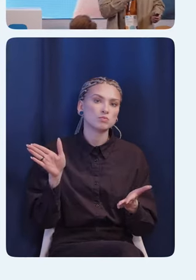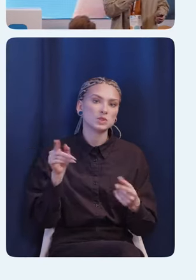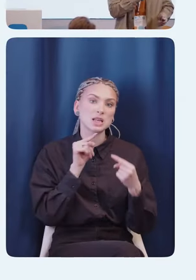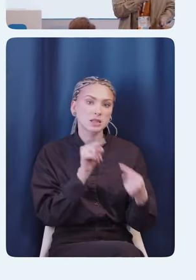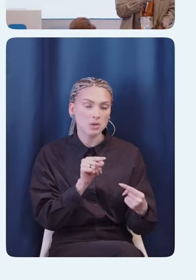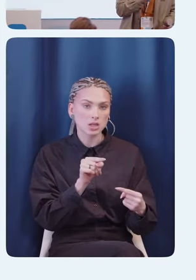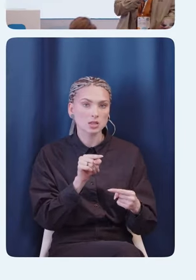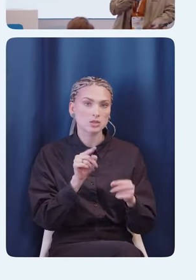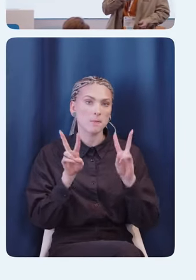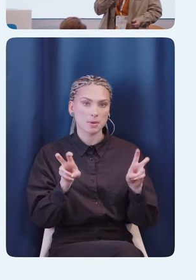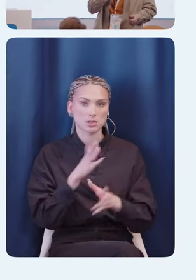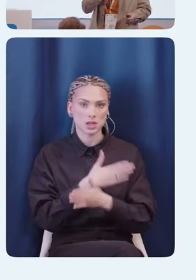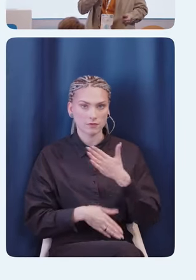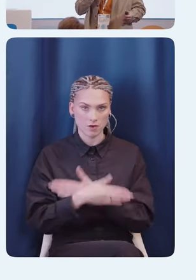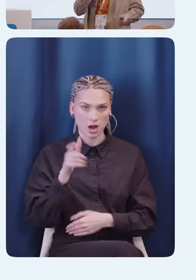Окей.